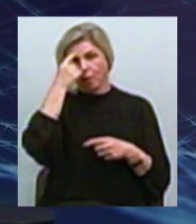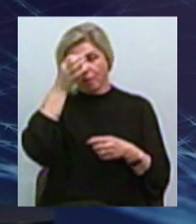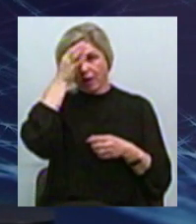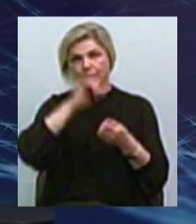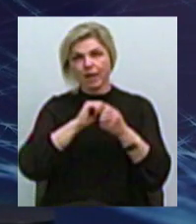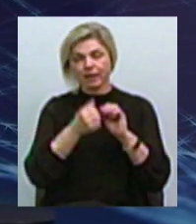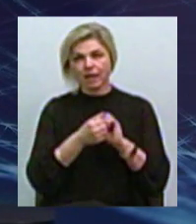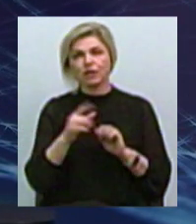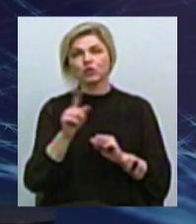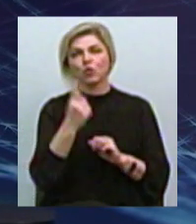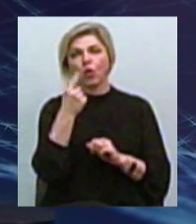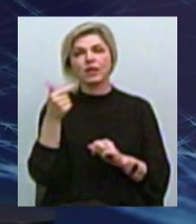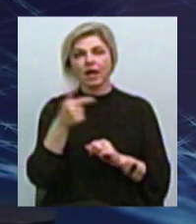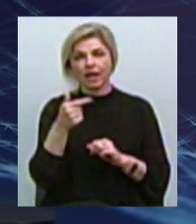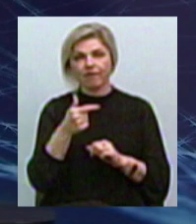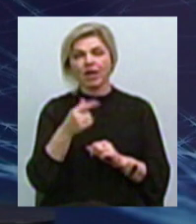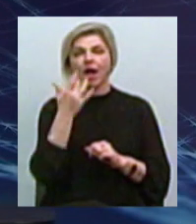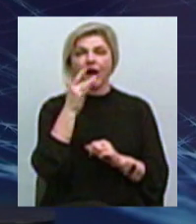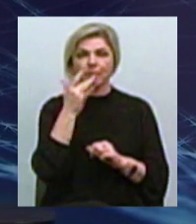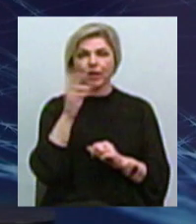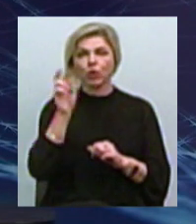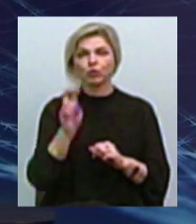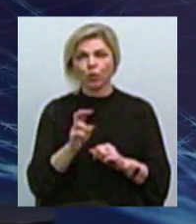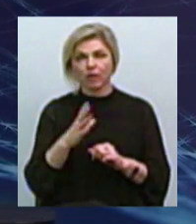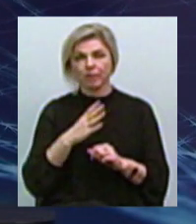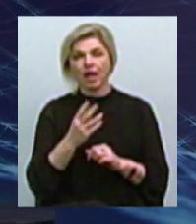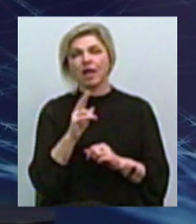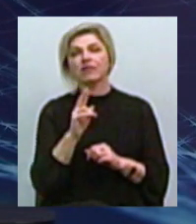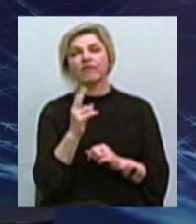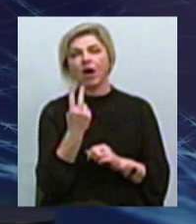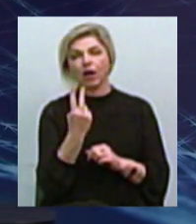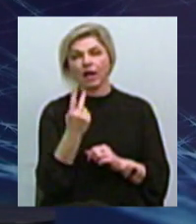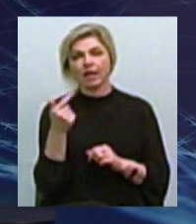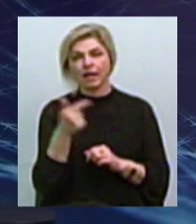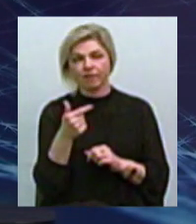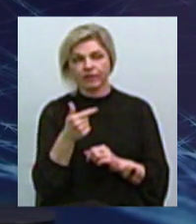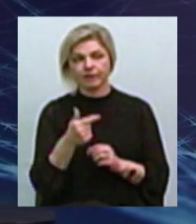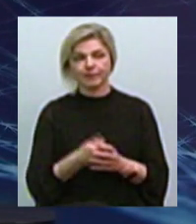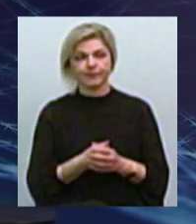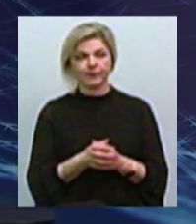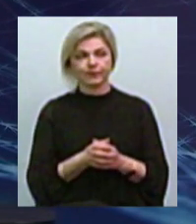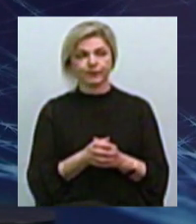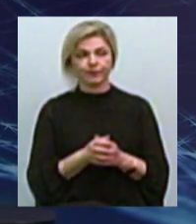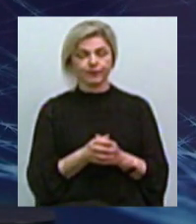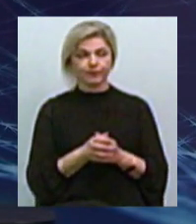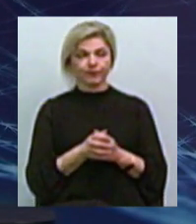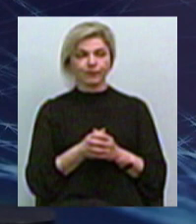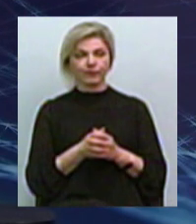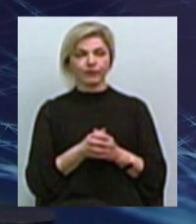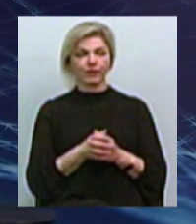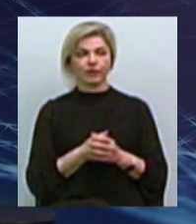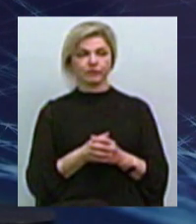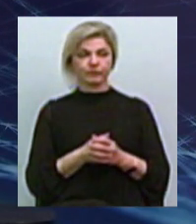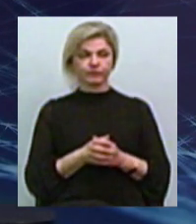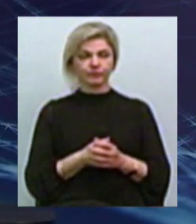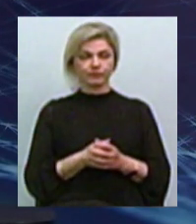гривні до іноземної валюти долара Сполучених Штатів Америки вгув менше, ніж два Сьогодні він... Здається, певний час навіть один до одного Ні-ні-ні, один до одного